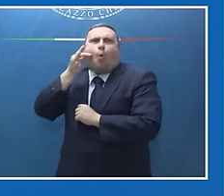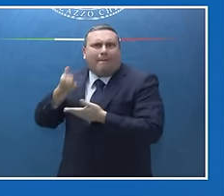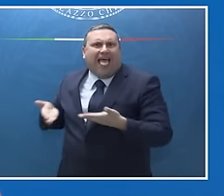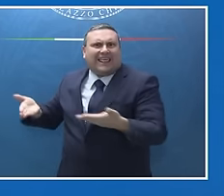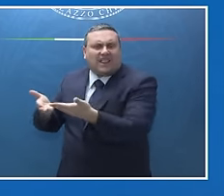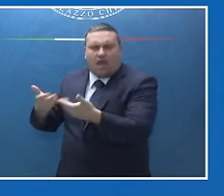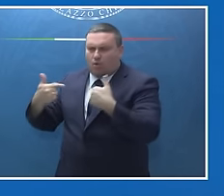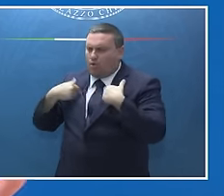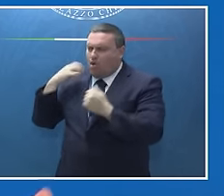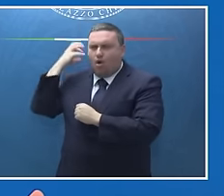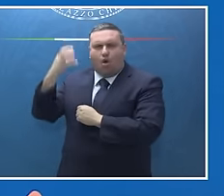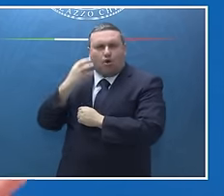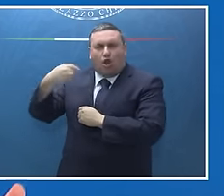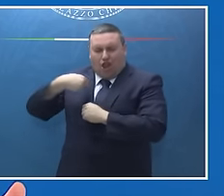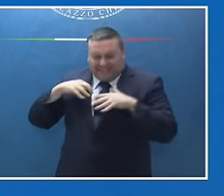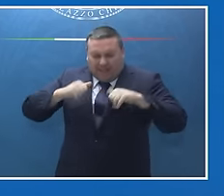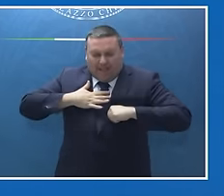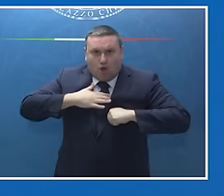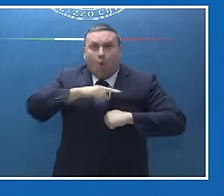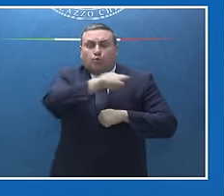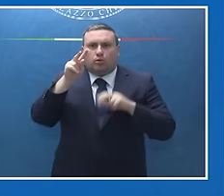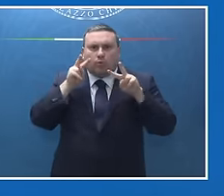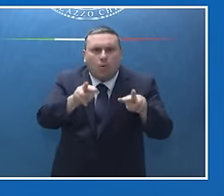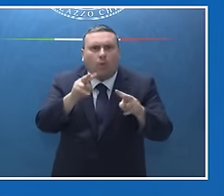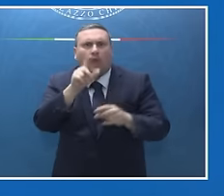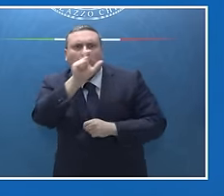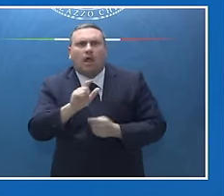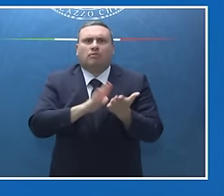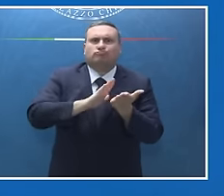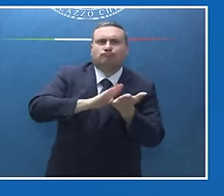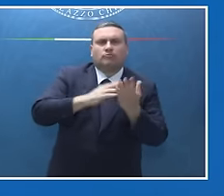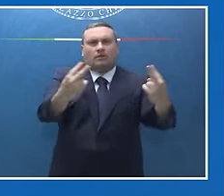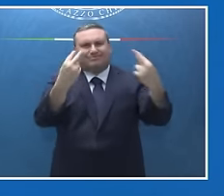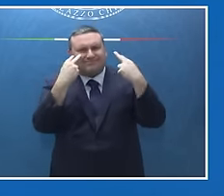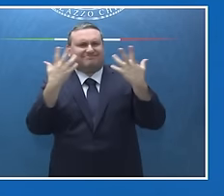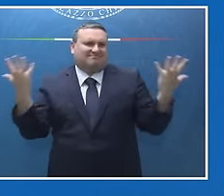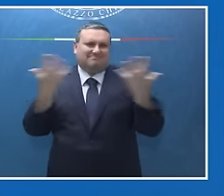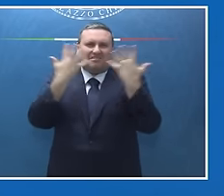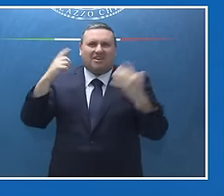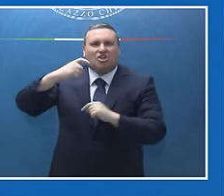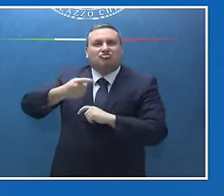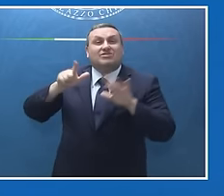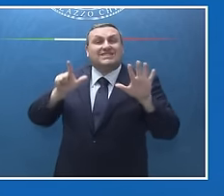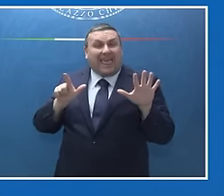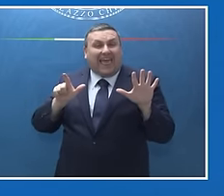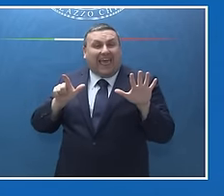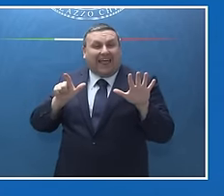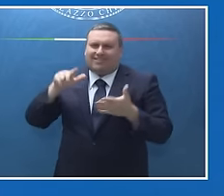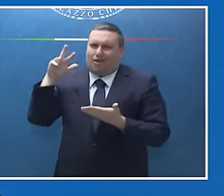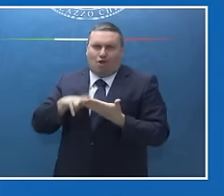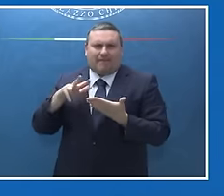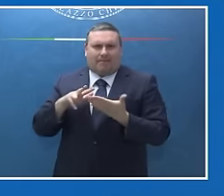che ci viene riconosciuto da tutti i nostri interlocutori. Il G7 ha ovviamente ribadito anche ogni